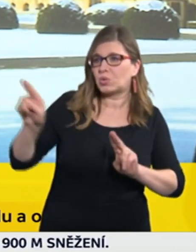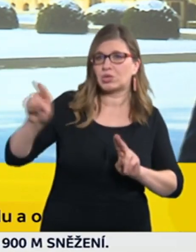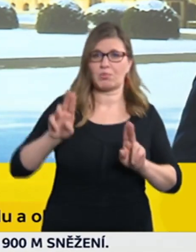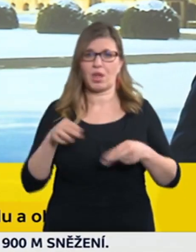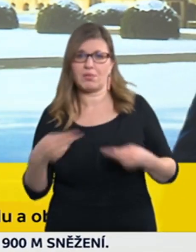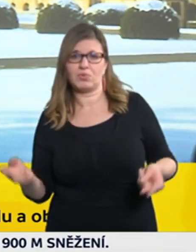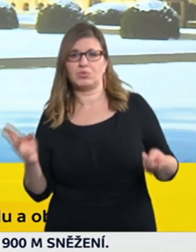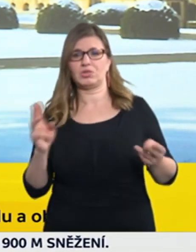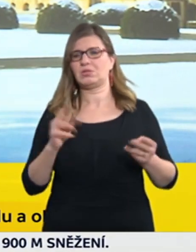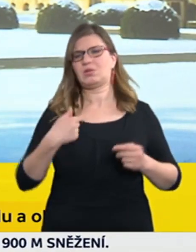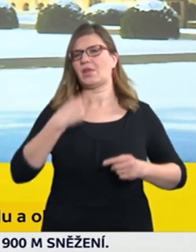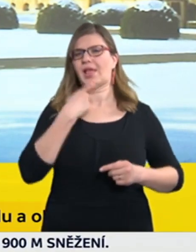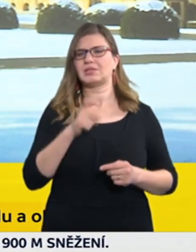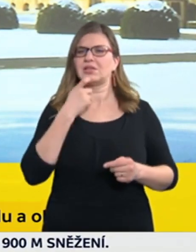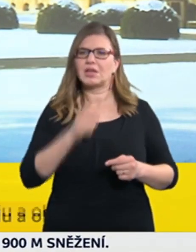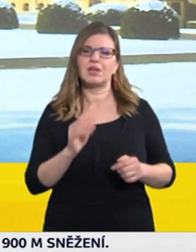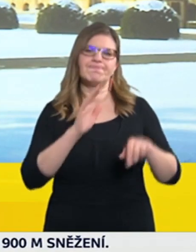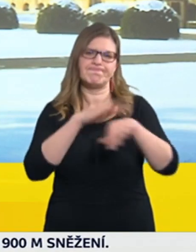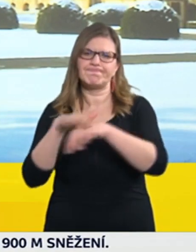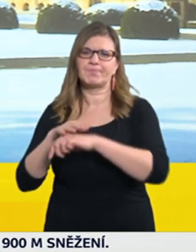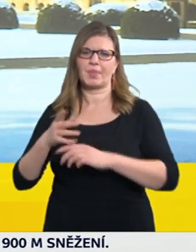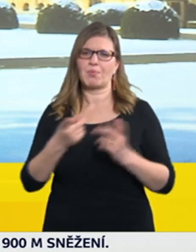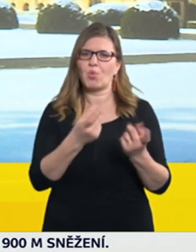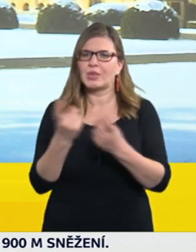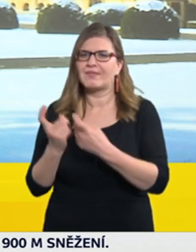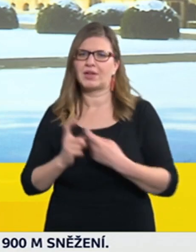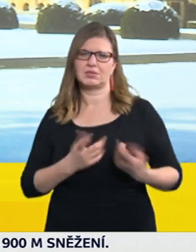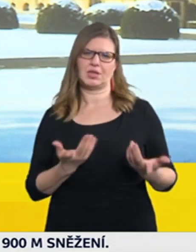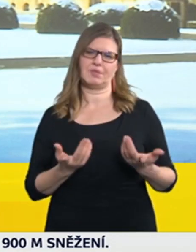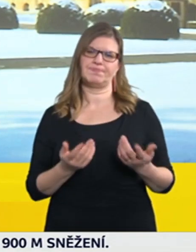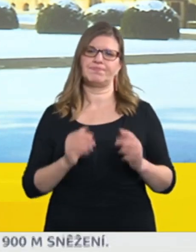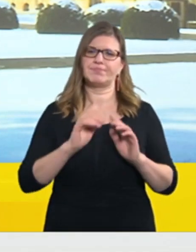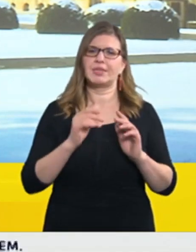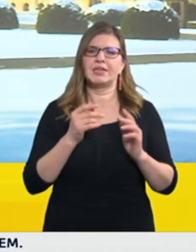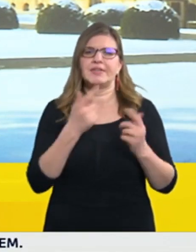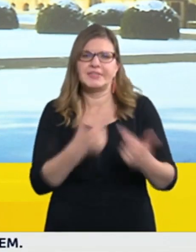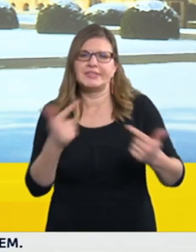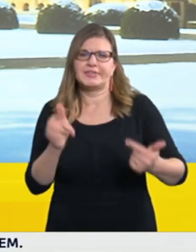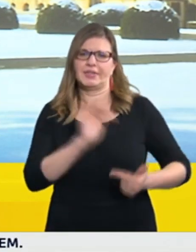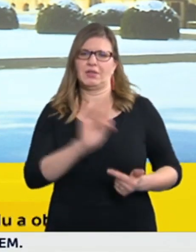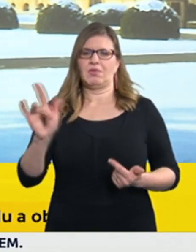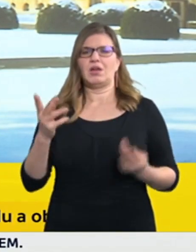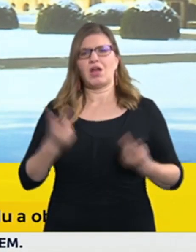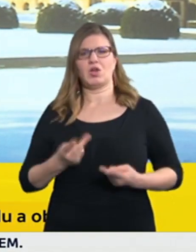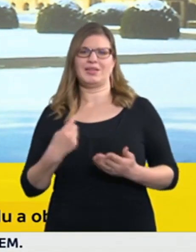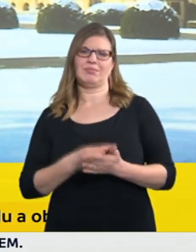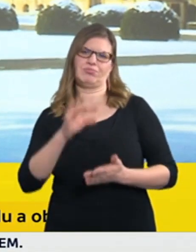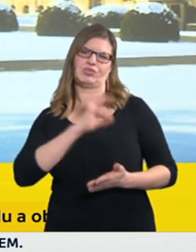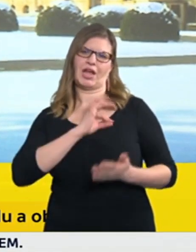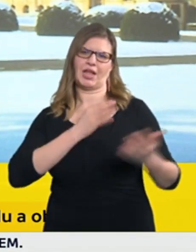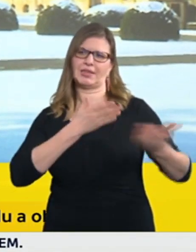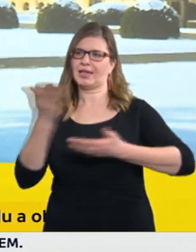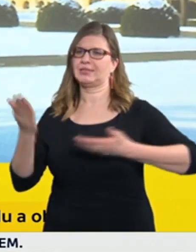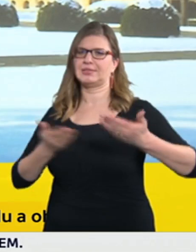přesvědčovací, motivační cestou, řekněme určitého přátelského přístupu a dneska je